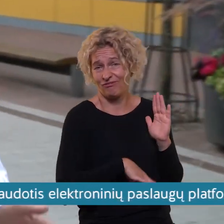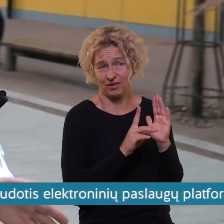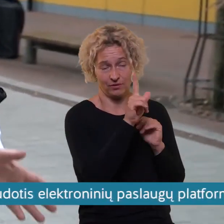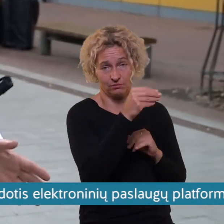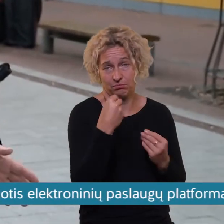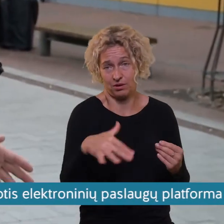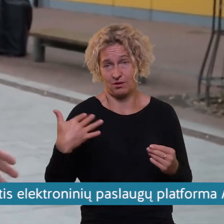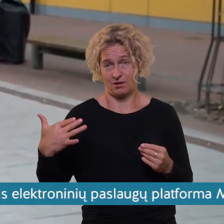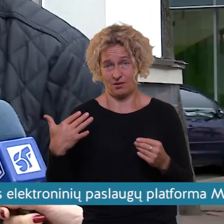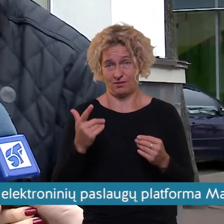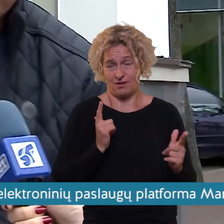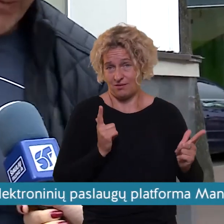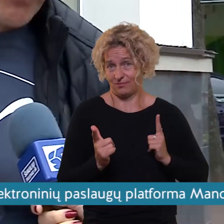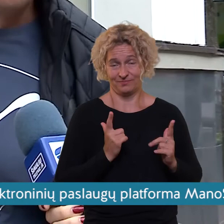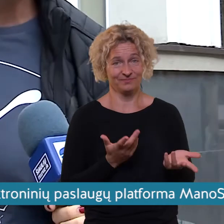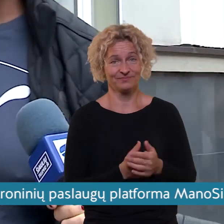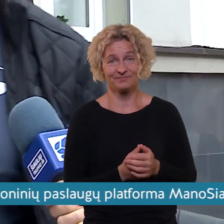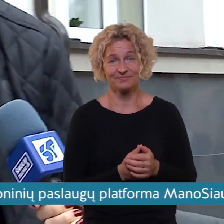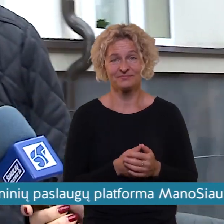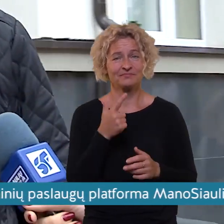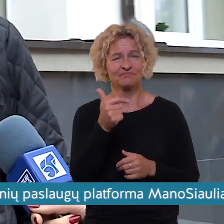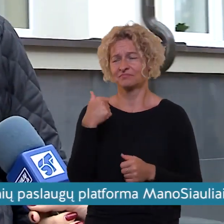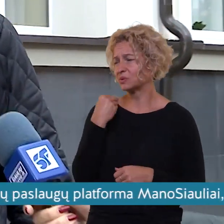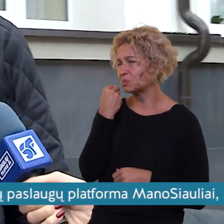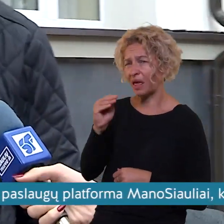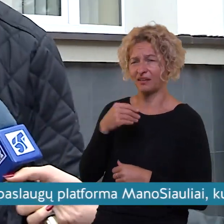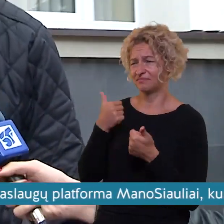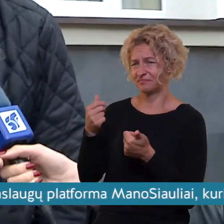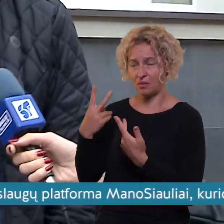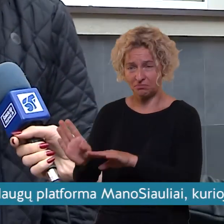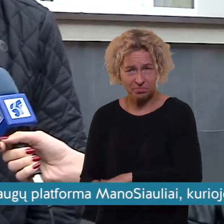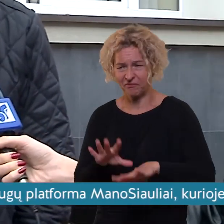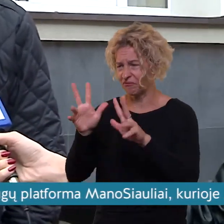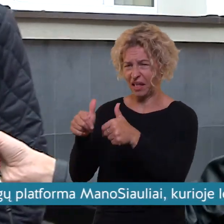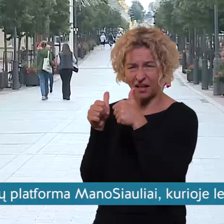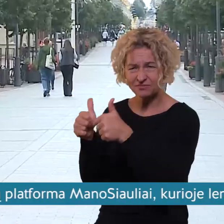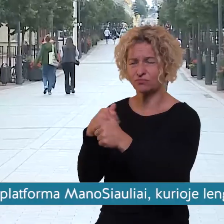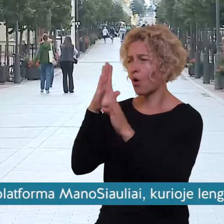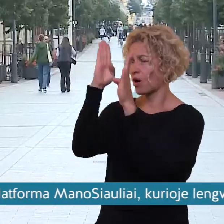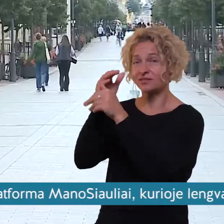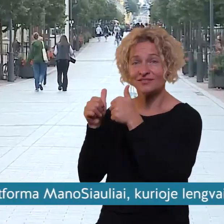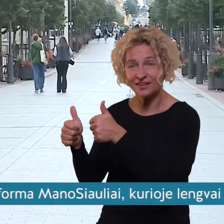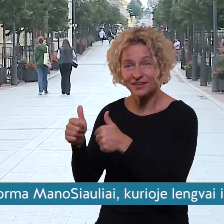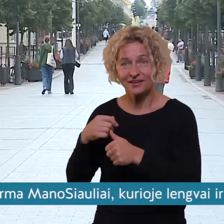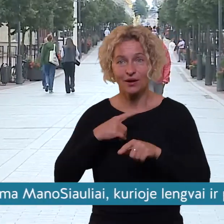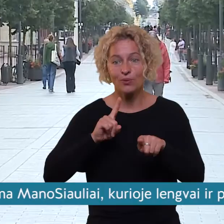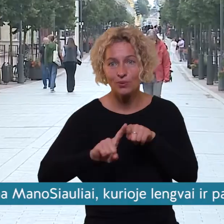Brangų labai atstogauti. Super prabėga, labai gerai, polisijau, viskas tvarkoji, oras geras buvo. Artėjantis rūduo kviečia kiepti